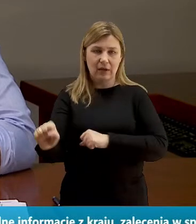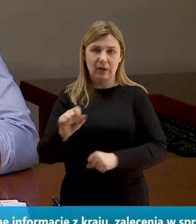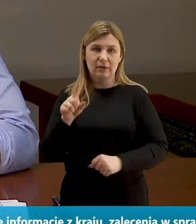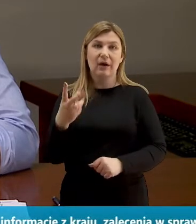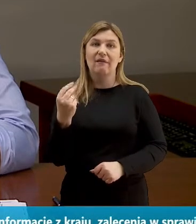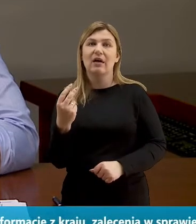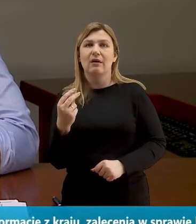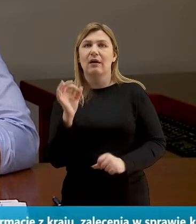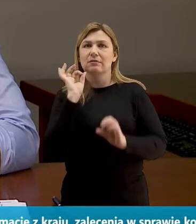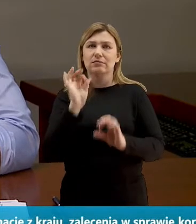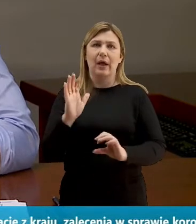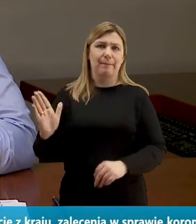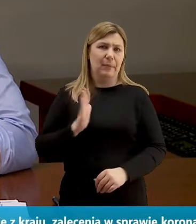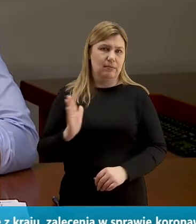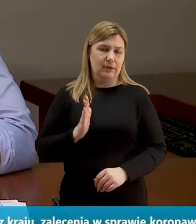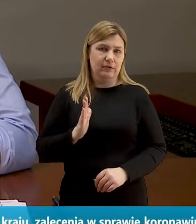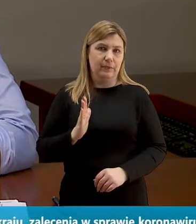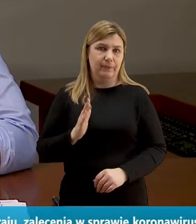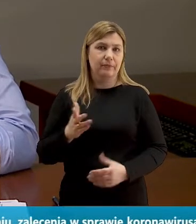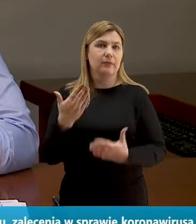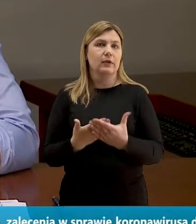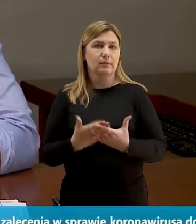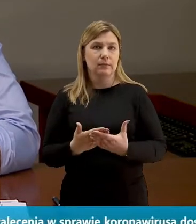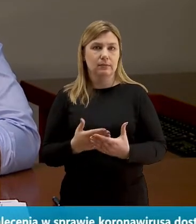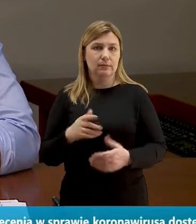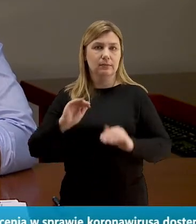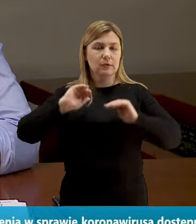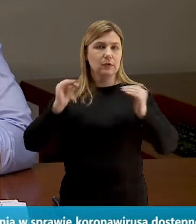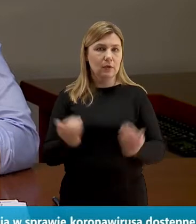bezpieczeństwa, dlatego, że ona ogranicza